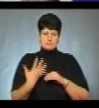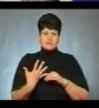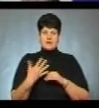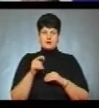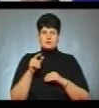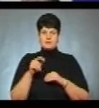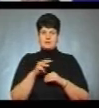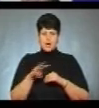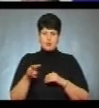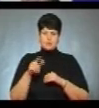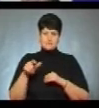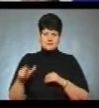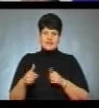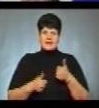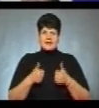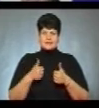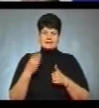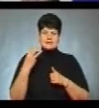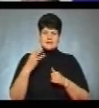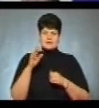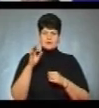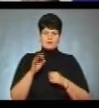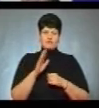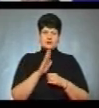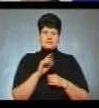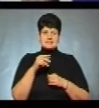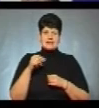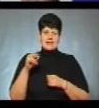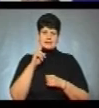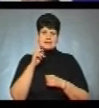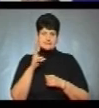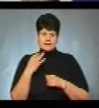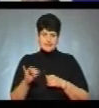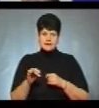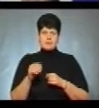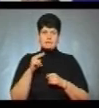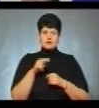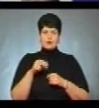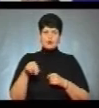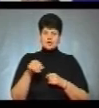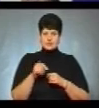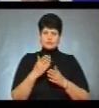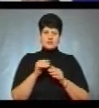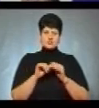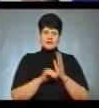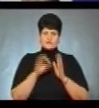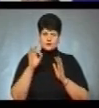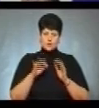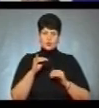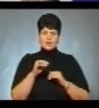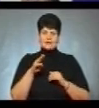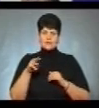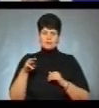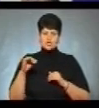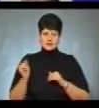кандидатів в Україні такий. Понад 30% у Володимира Зеленського, Петро Порошенко набрав майже 16%, Юлія Тимошенко –